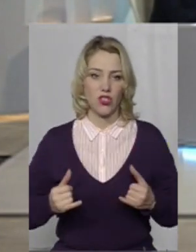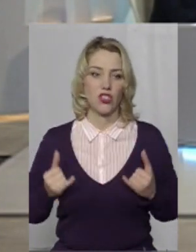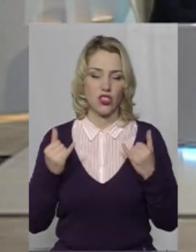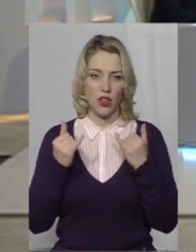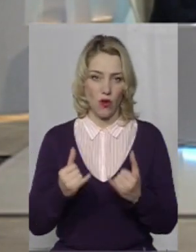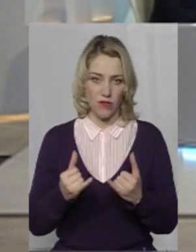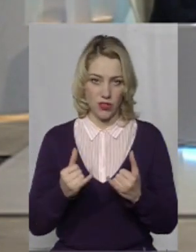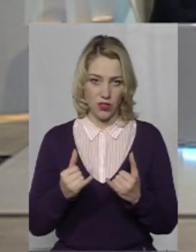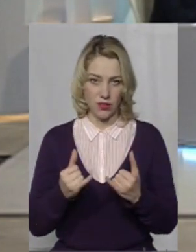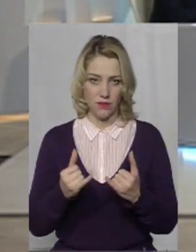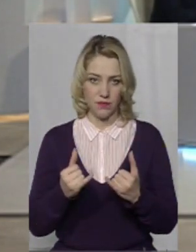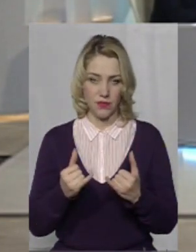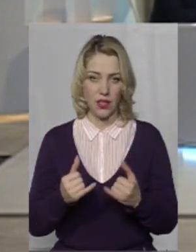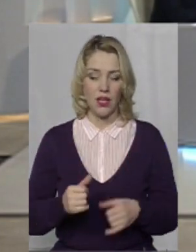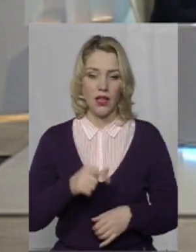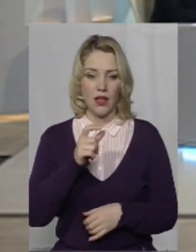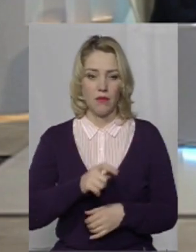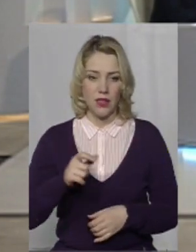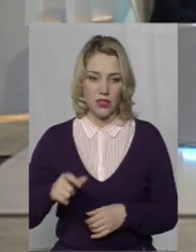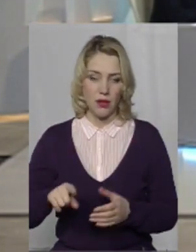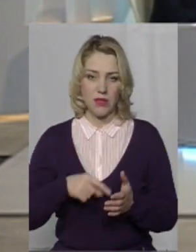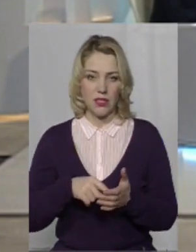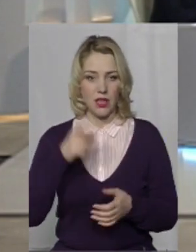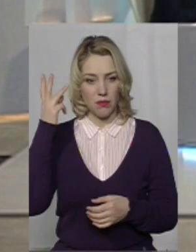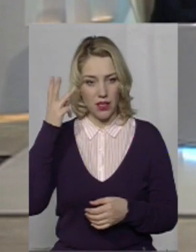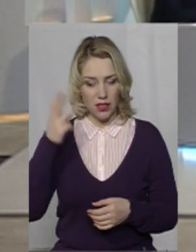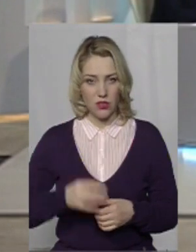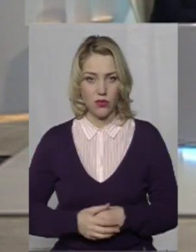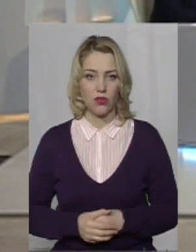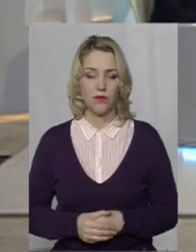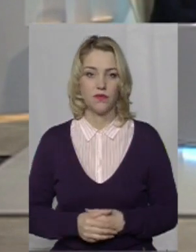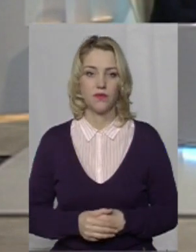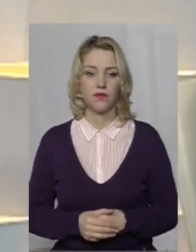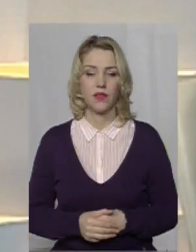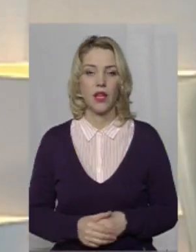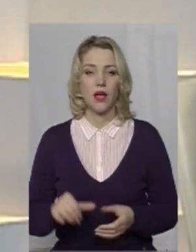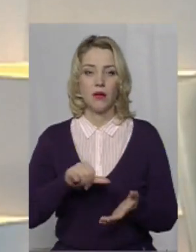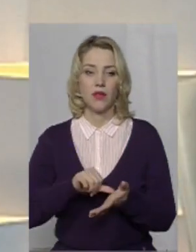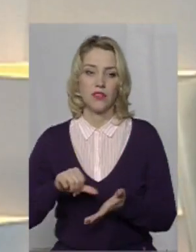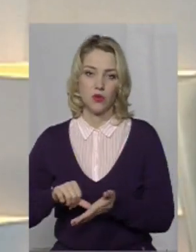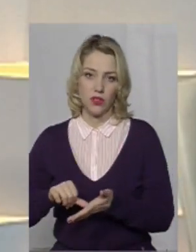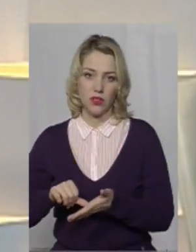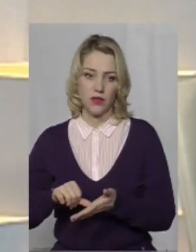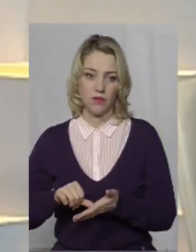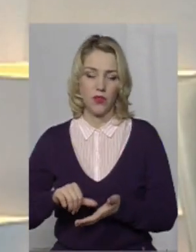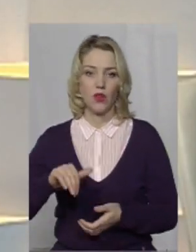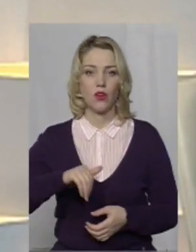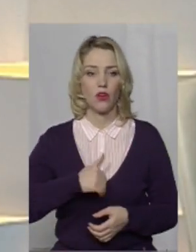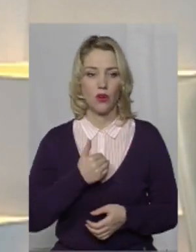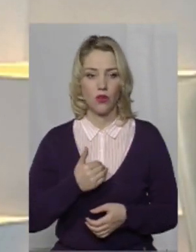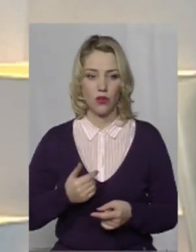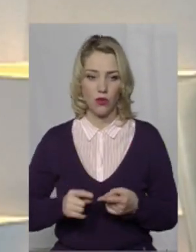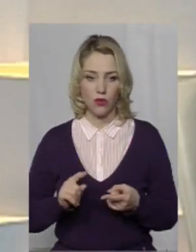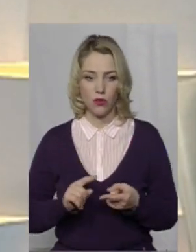шановні мешканці міста Хмельницького, мешканці області, присутні. Хотів